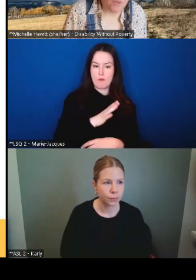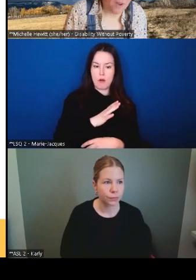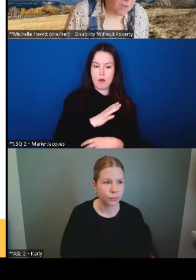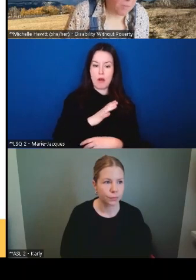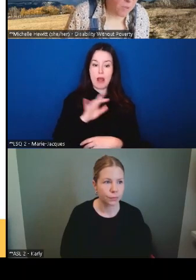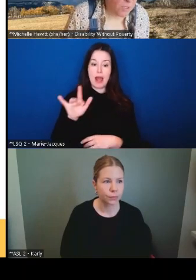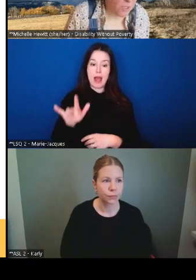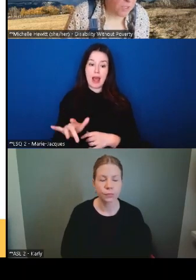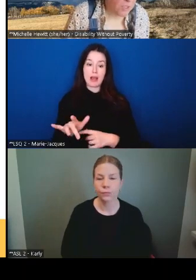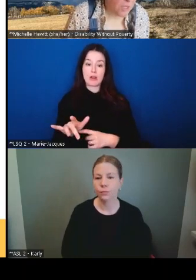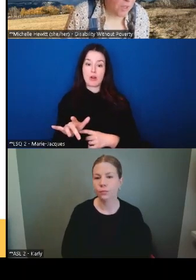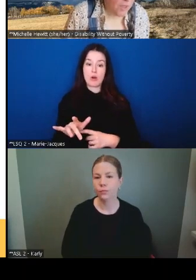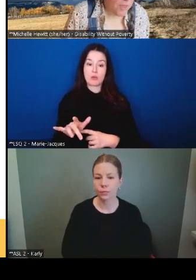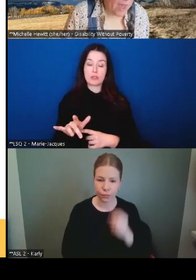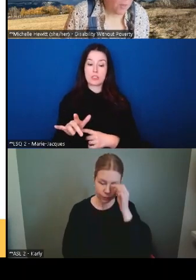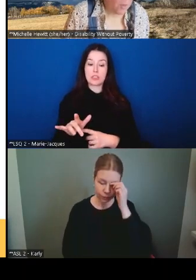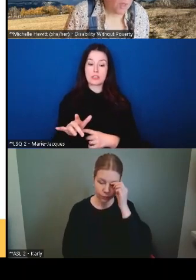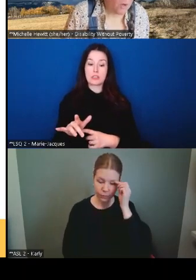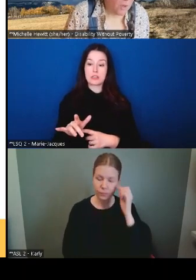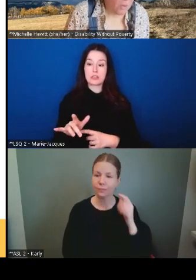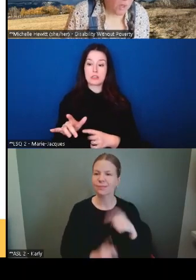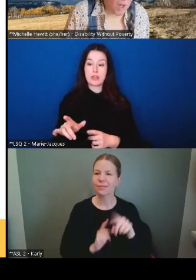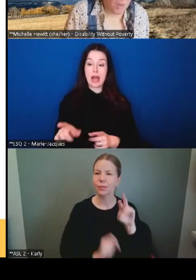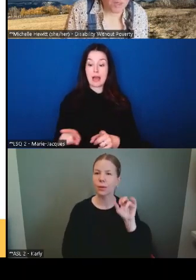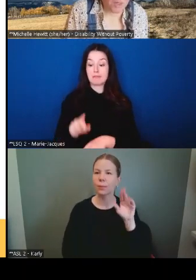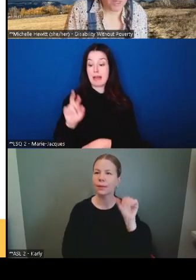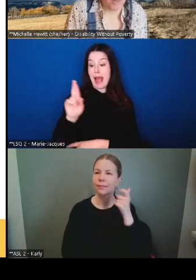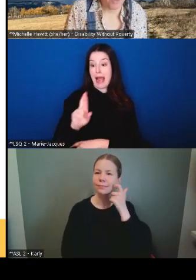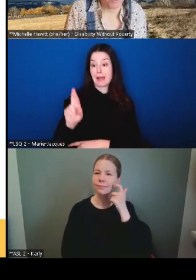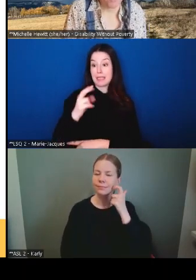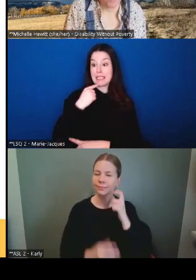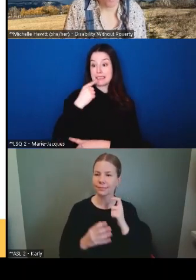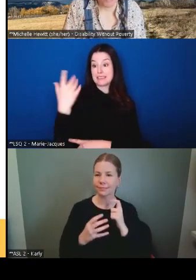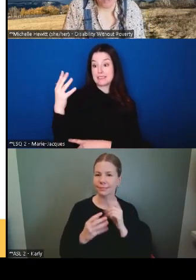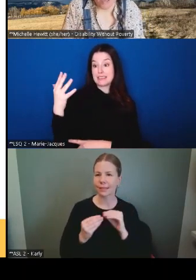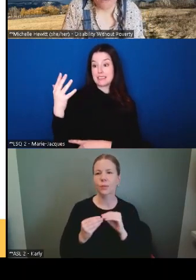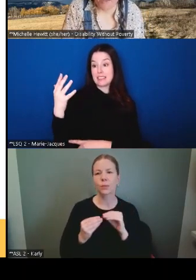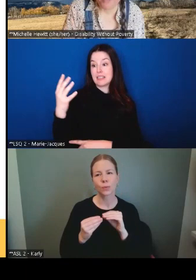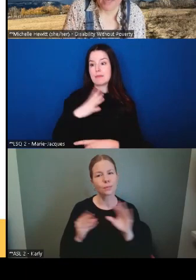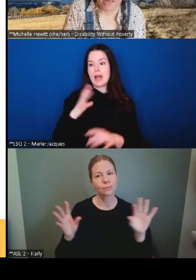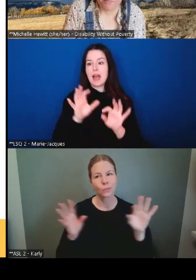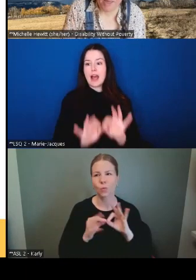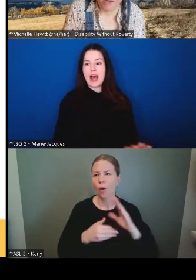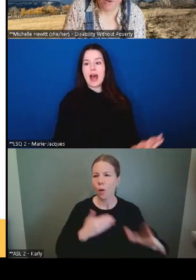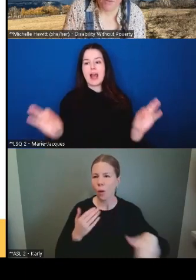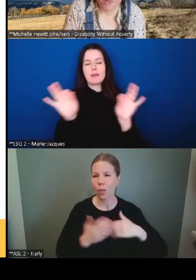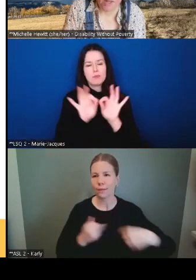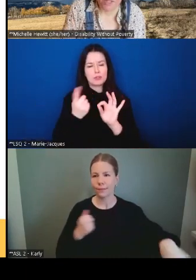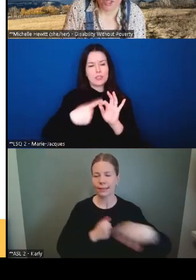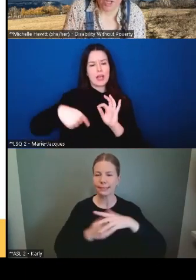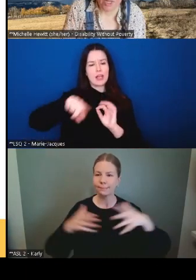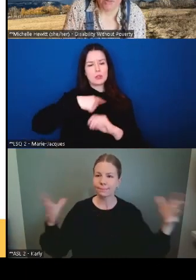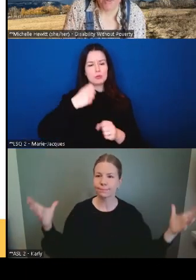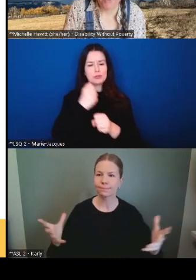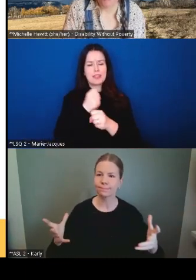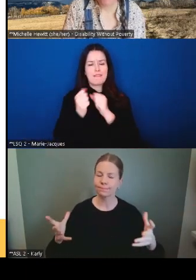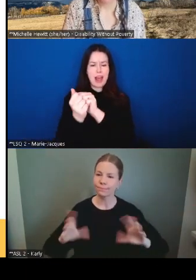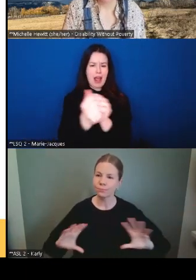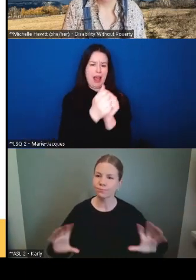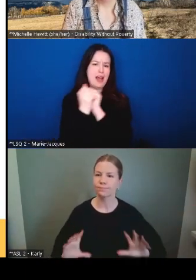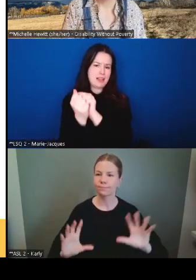Tom Rabia l'a mentionné, c'est très important pour nous de tous travailler ensemble.